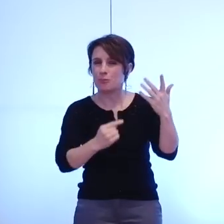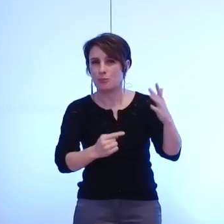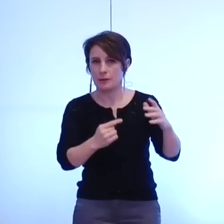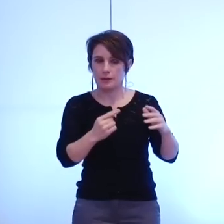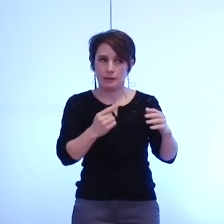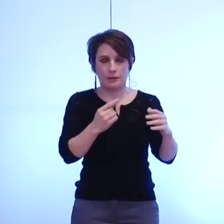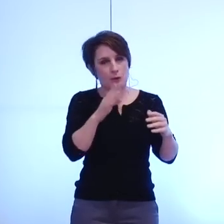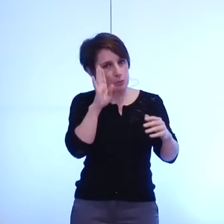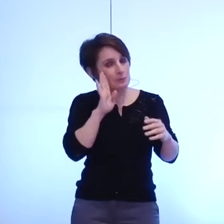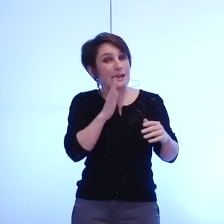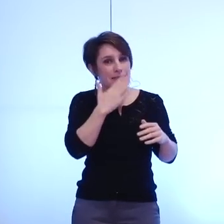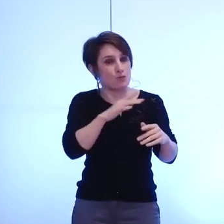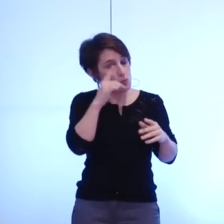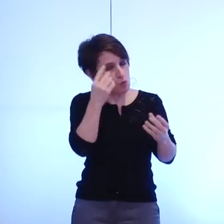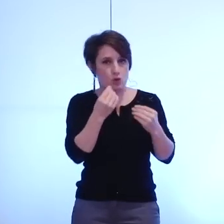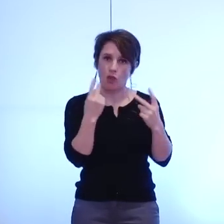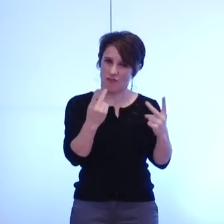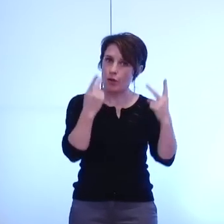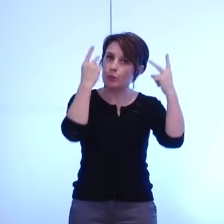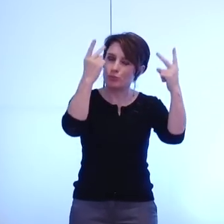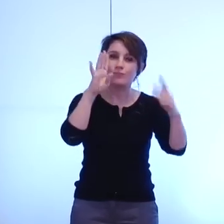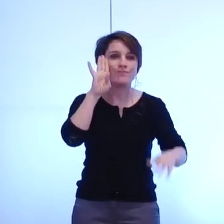validité de ce document merci